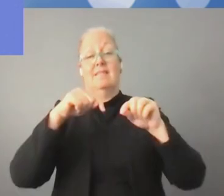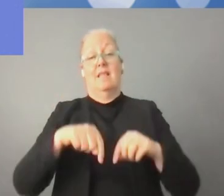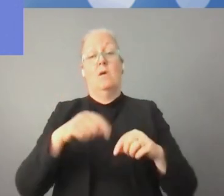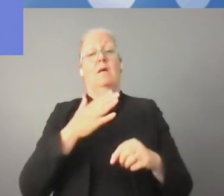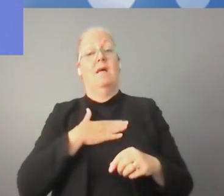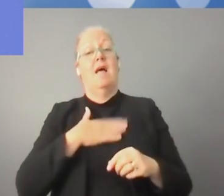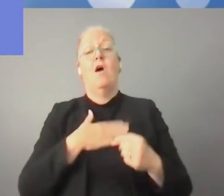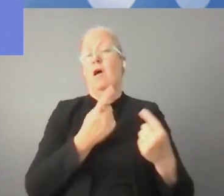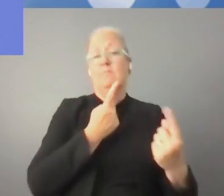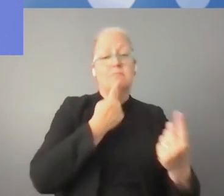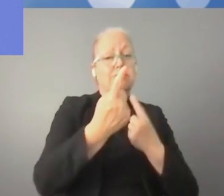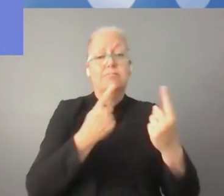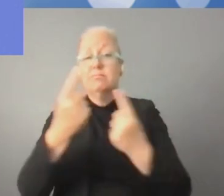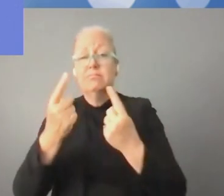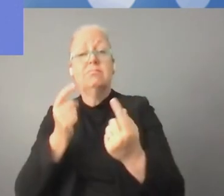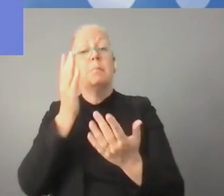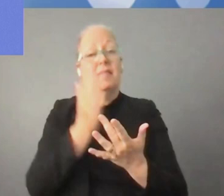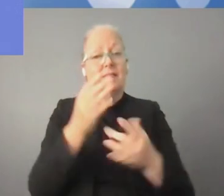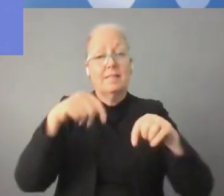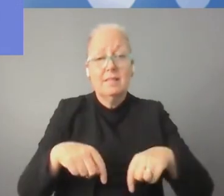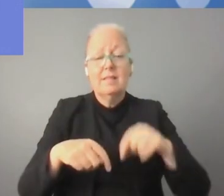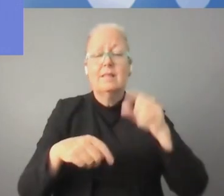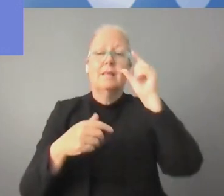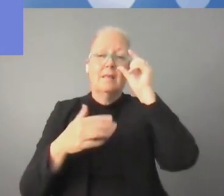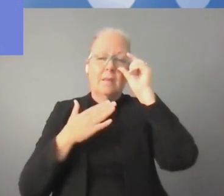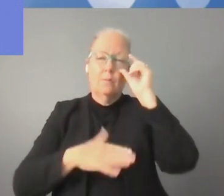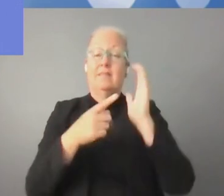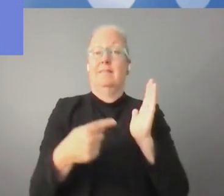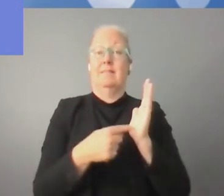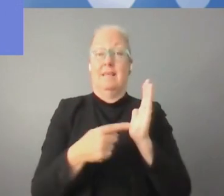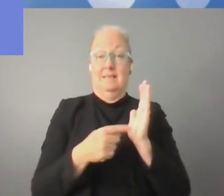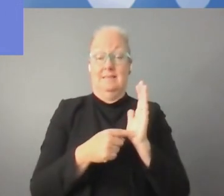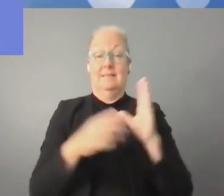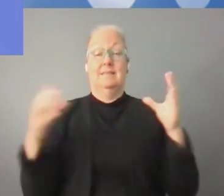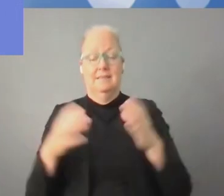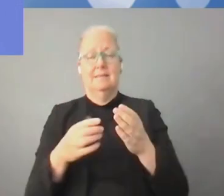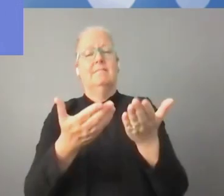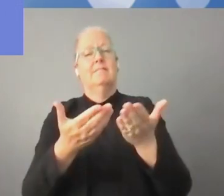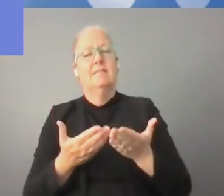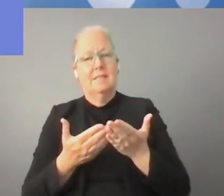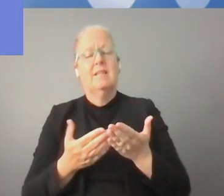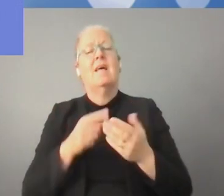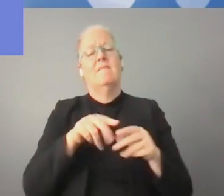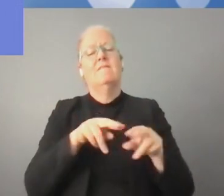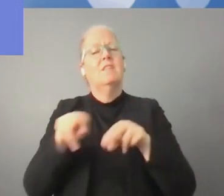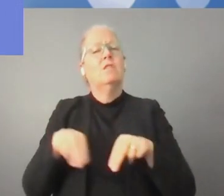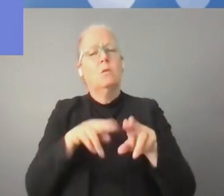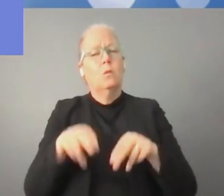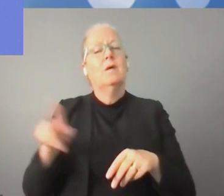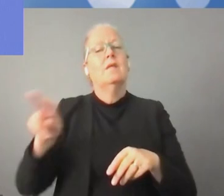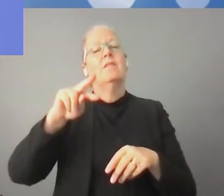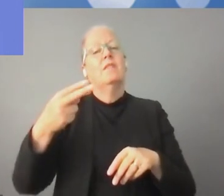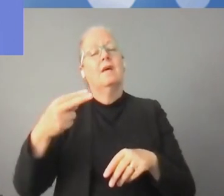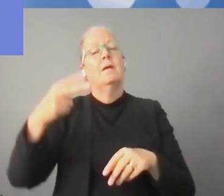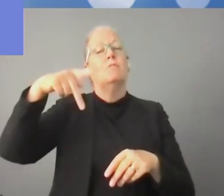عن الشركات الكبرى. أعتقد أننا وصلنا على نصف الوقت لنقاشنا الآن